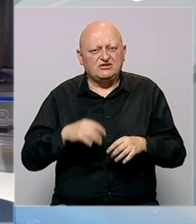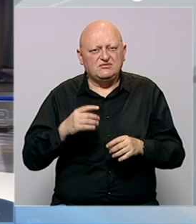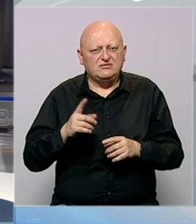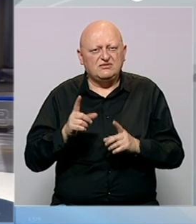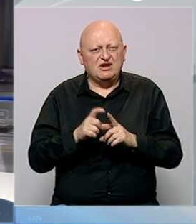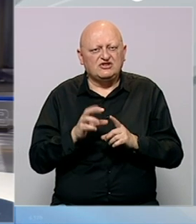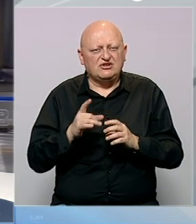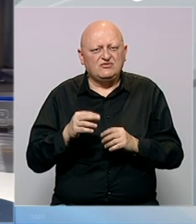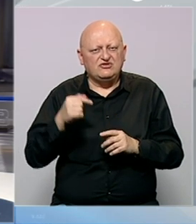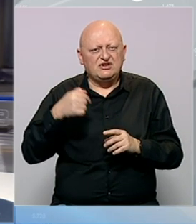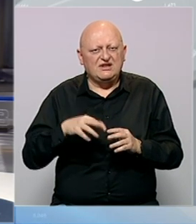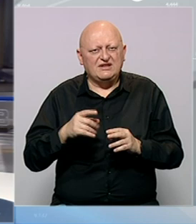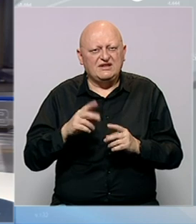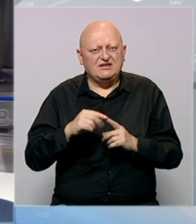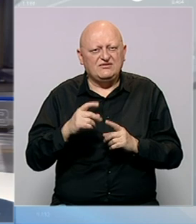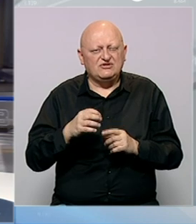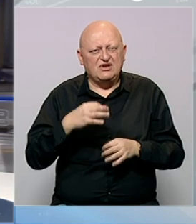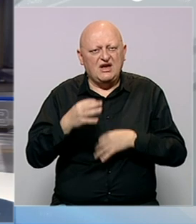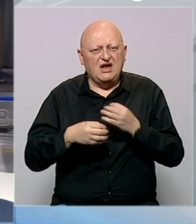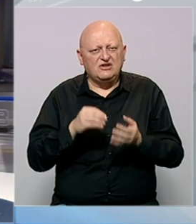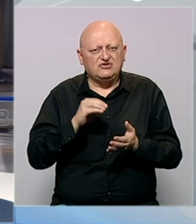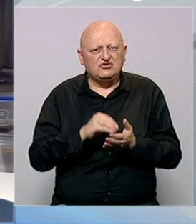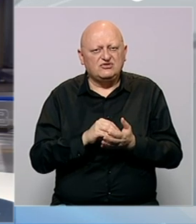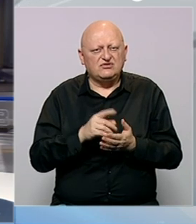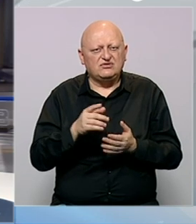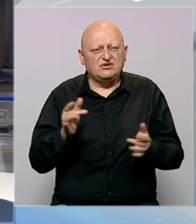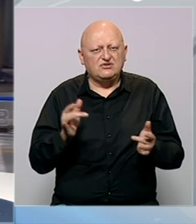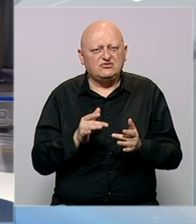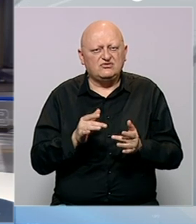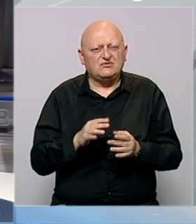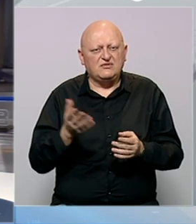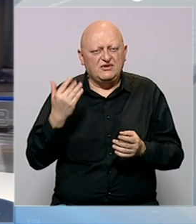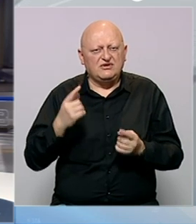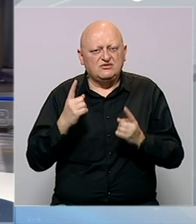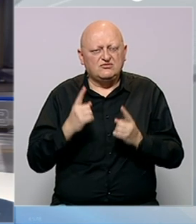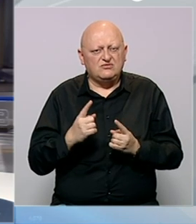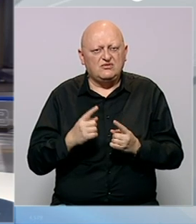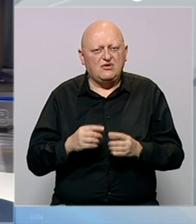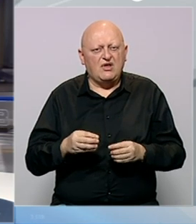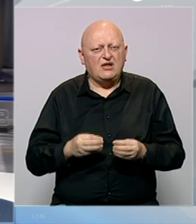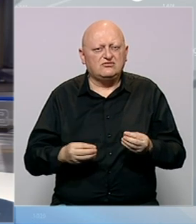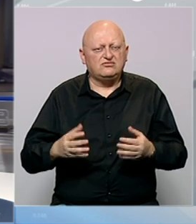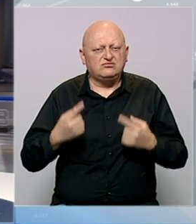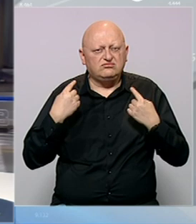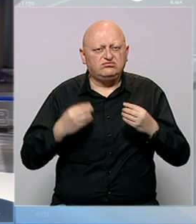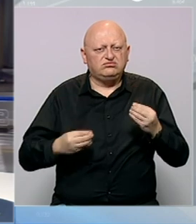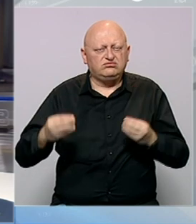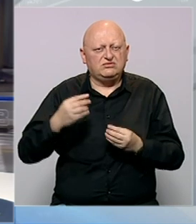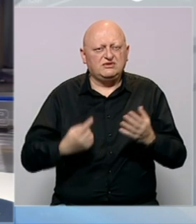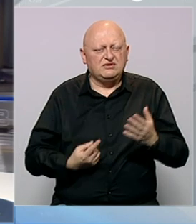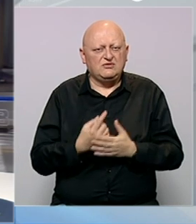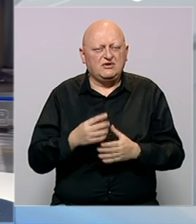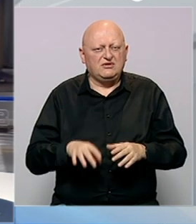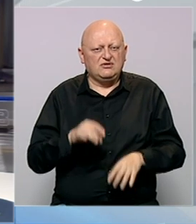izbora između Draška Stanivukovića i Jelene Trević. Analitičari ocijenjuju da su sukobi već postojali, a kulminirali su